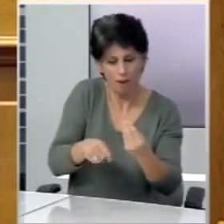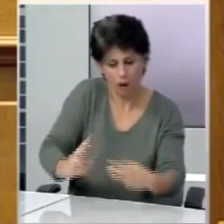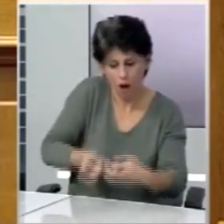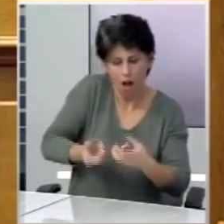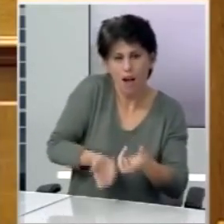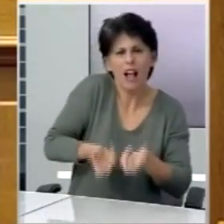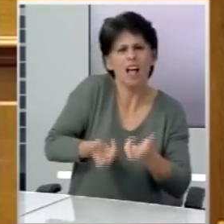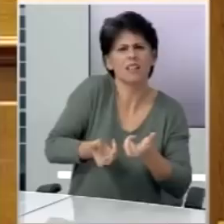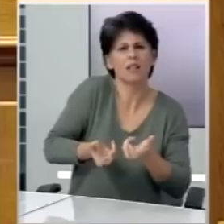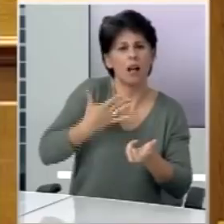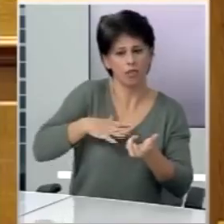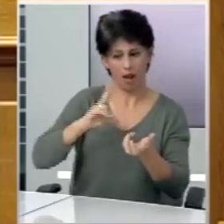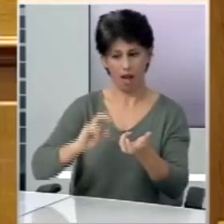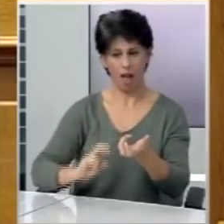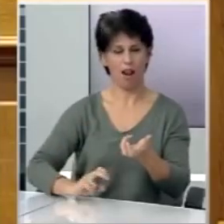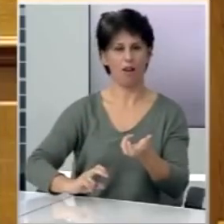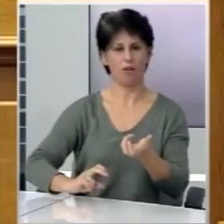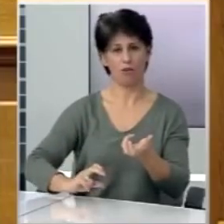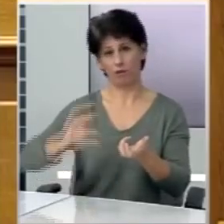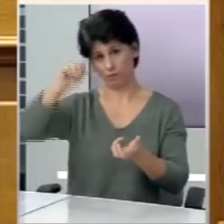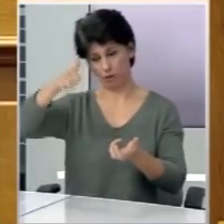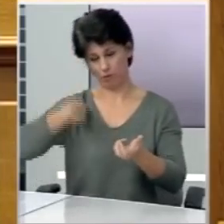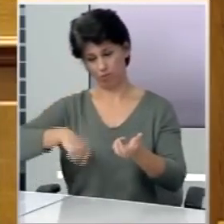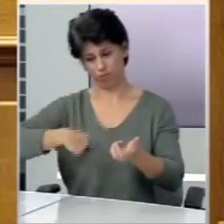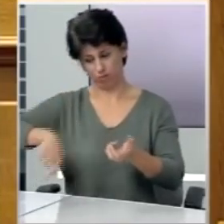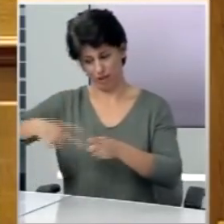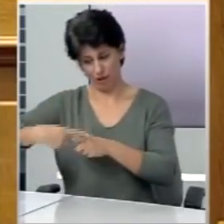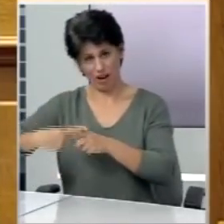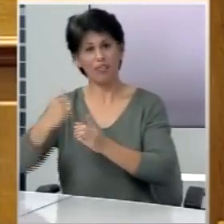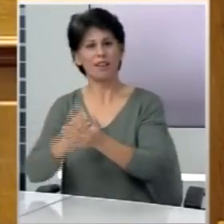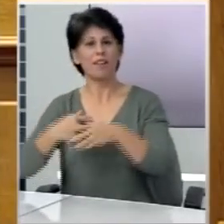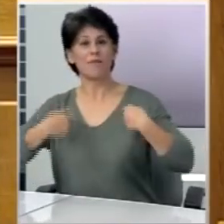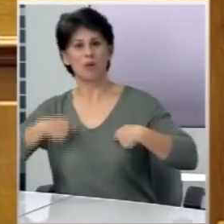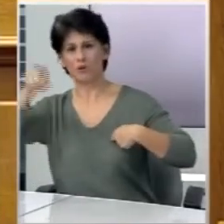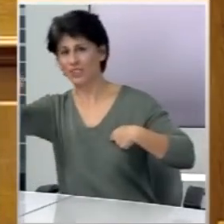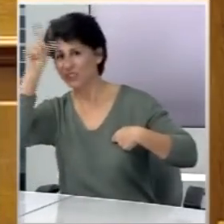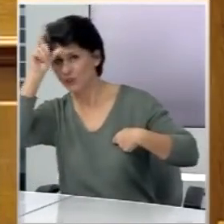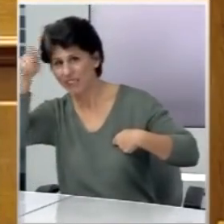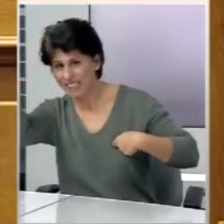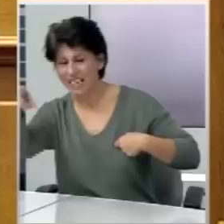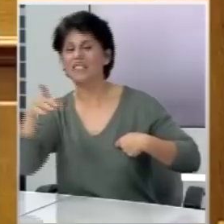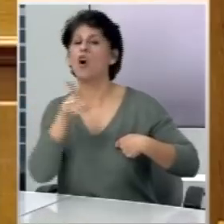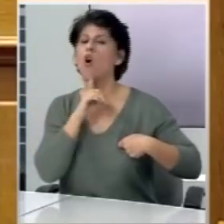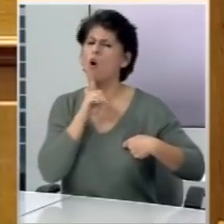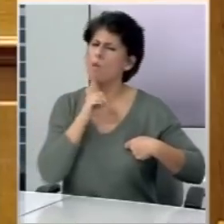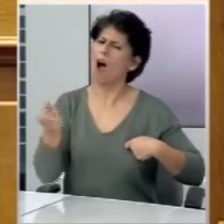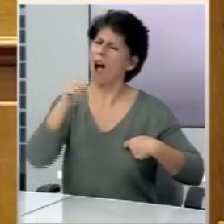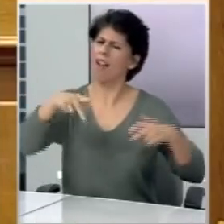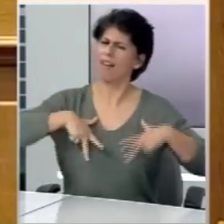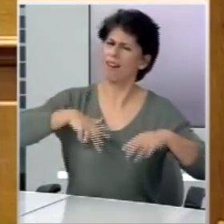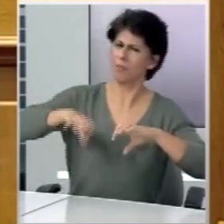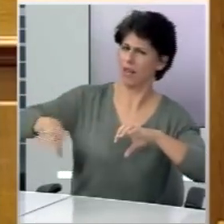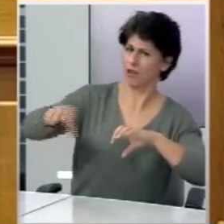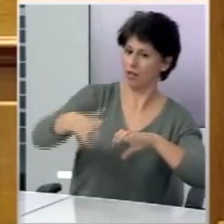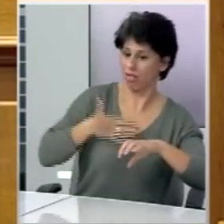ελέγξει εκτός από την αστική τάξη της Ελλάδας και η αστική τάξη της Τουρκίας, όπως και άλλα κράτη της